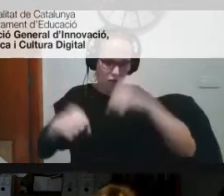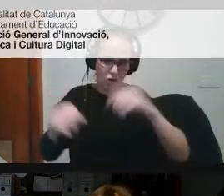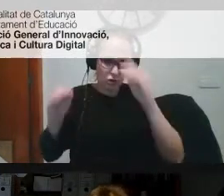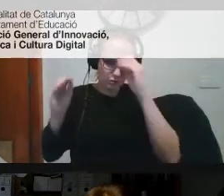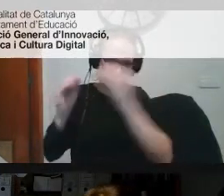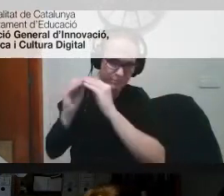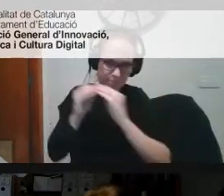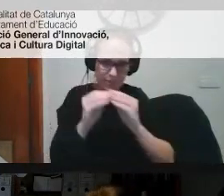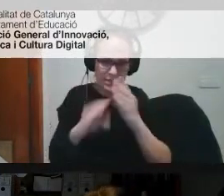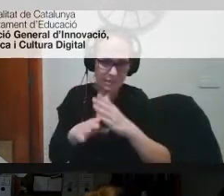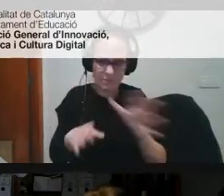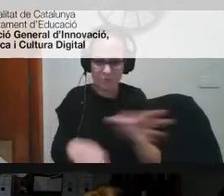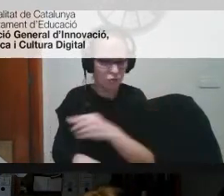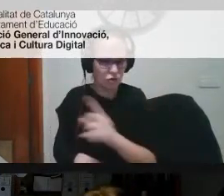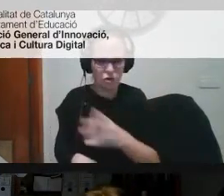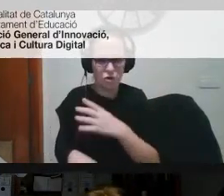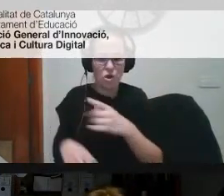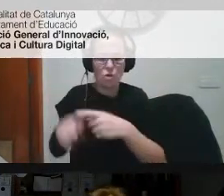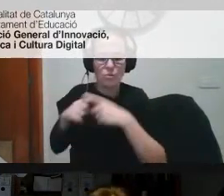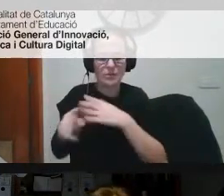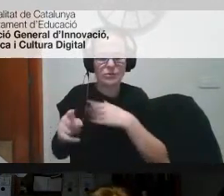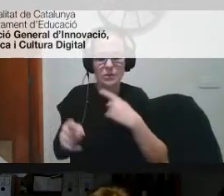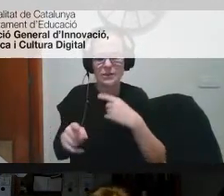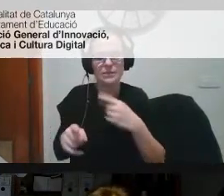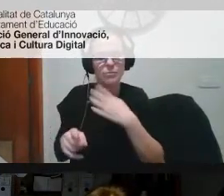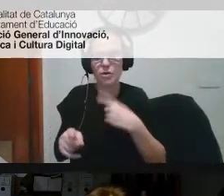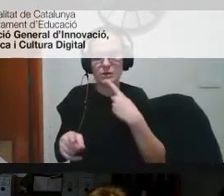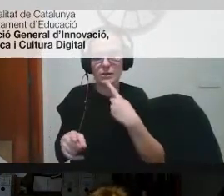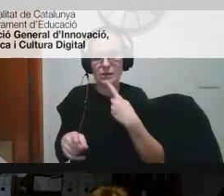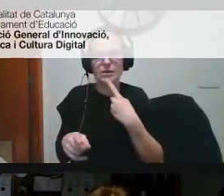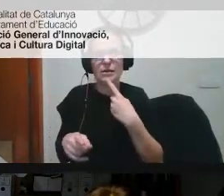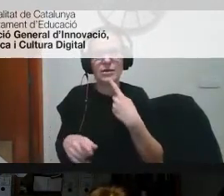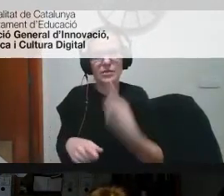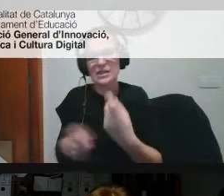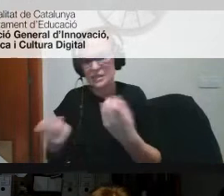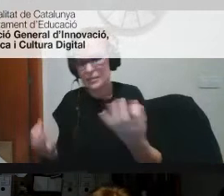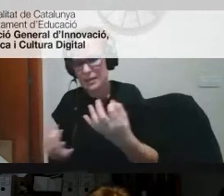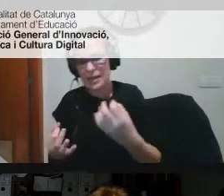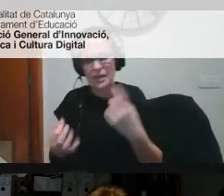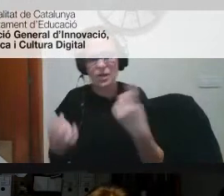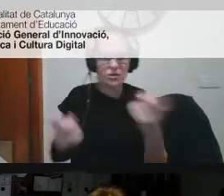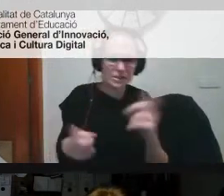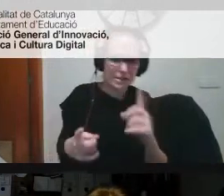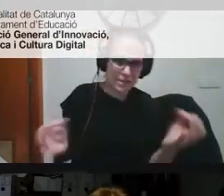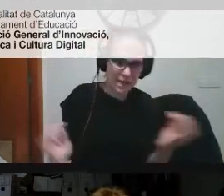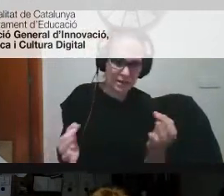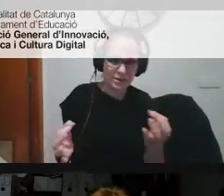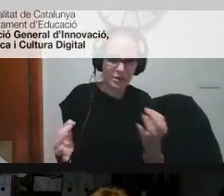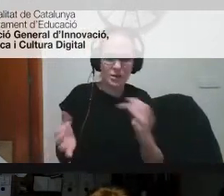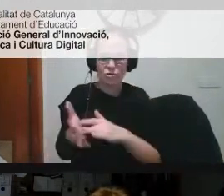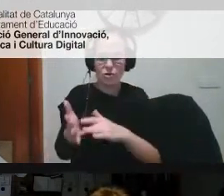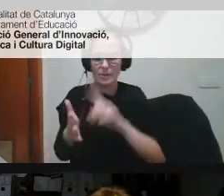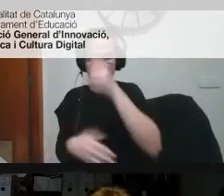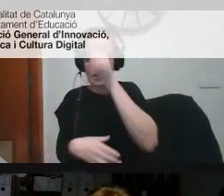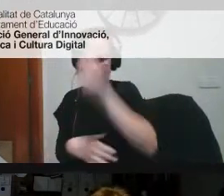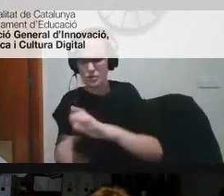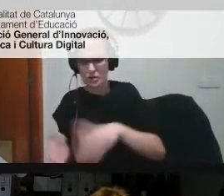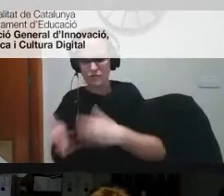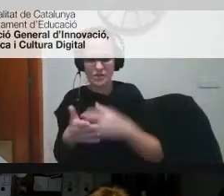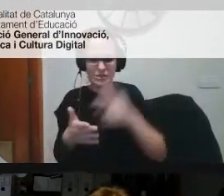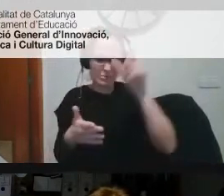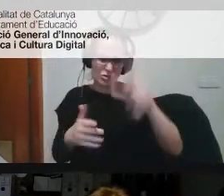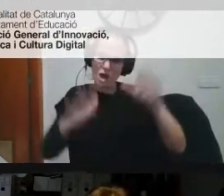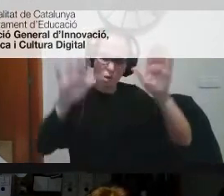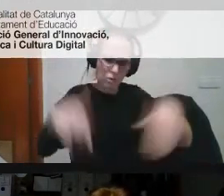compartir vol dir posar sobre de la taula què necessitem i què no necessitem i que des de la primera fins a l'última persona de l'escola estigui